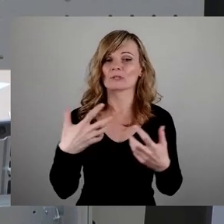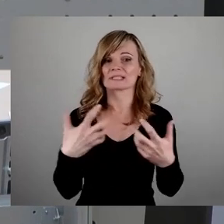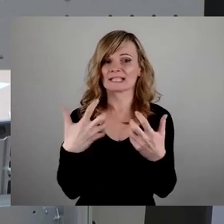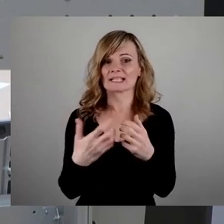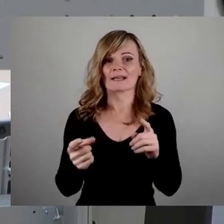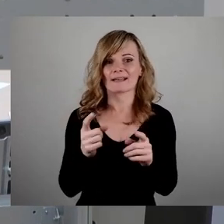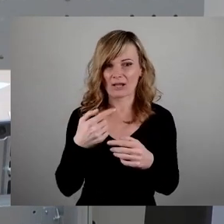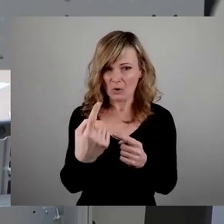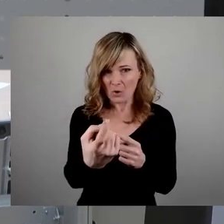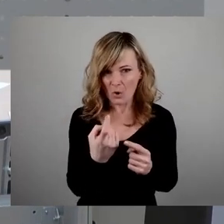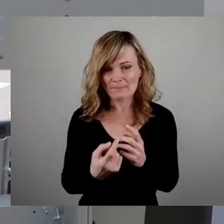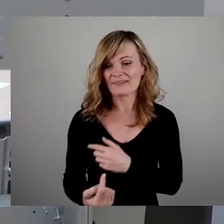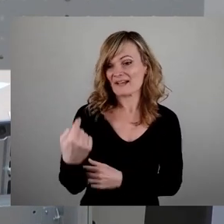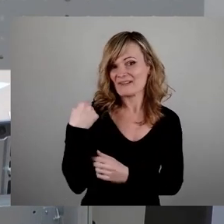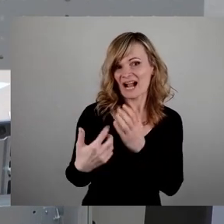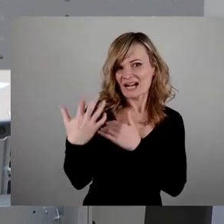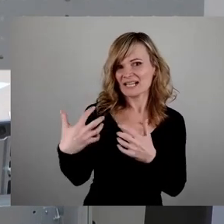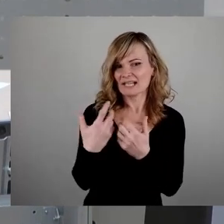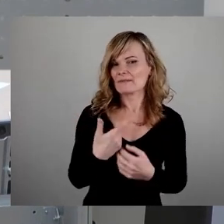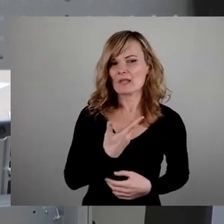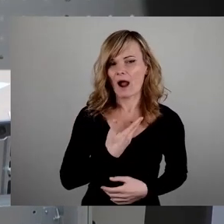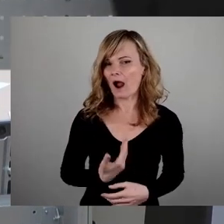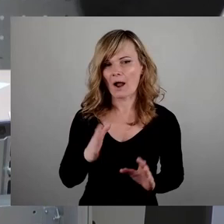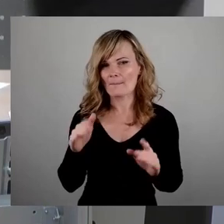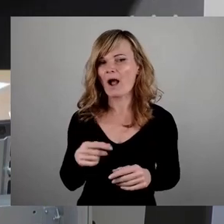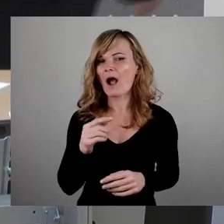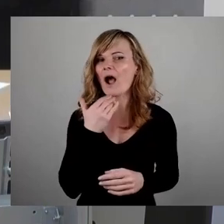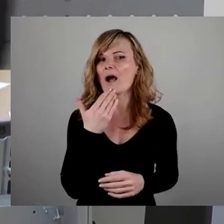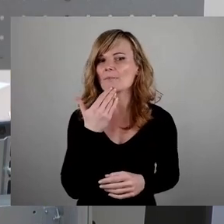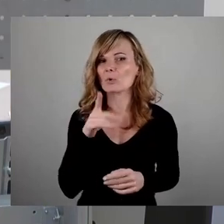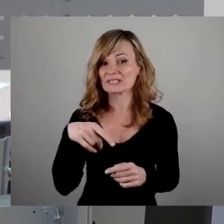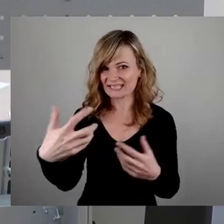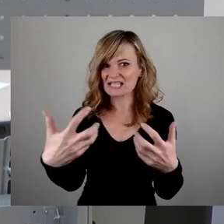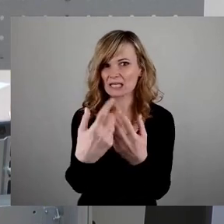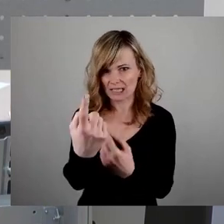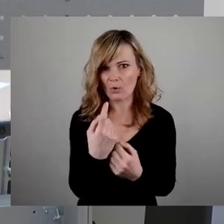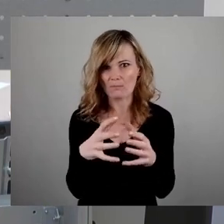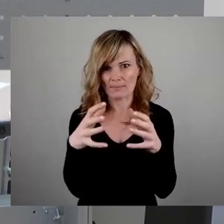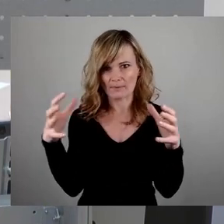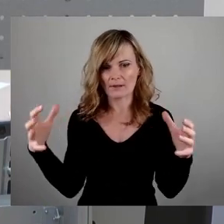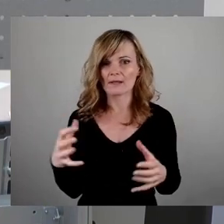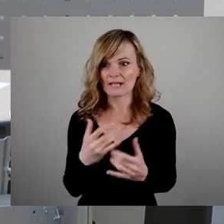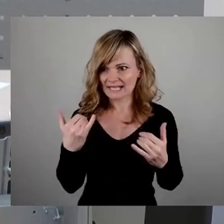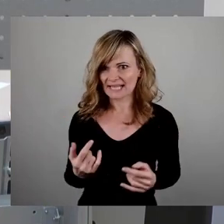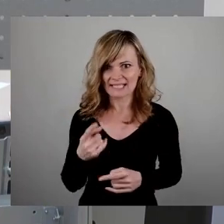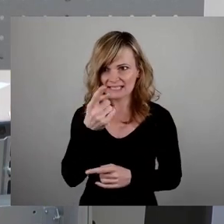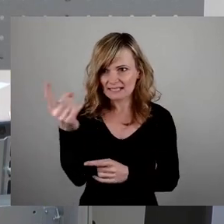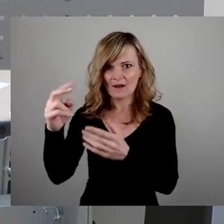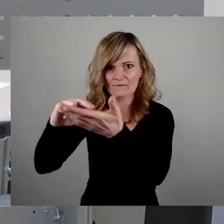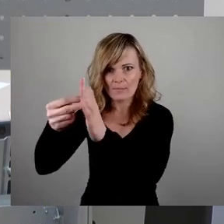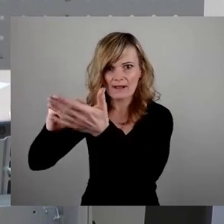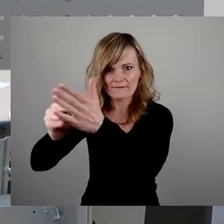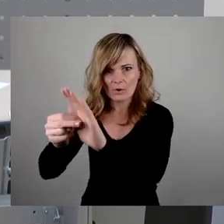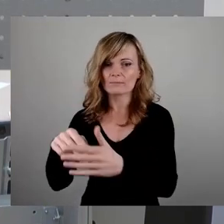armselige Versuche sind. Und sie werden kommen ohne jeden Zweifel, wenn denen, die sie vorbereiten, nicht die Hände gebunden werden. So Bertolt